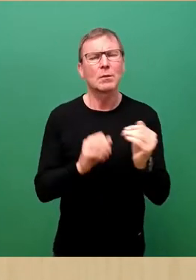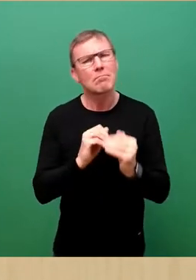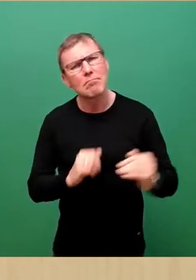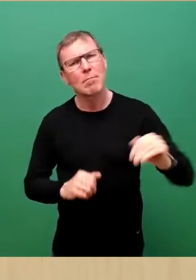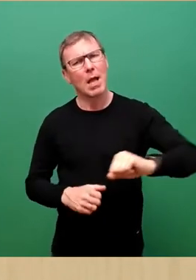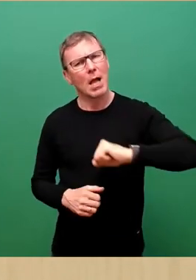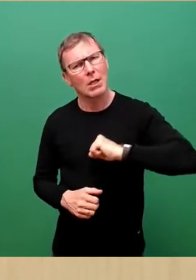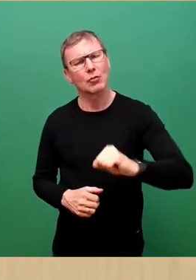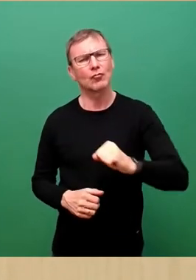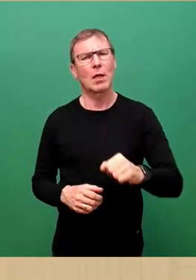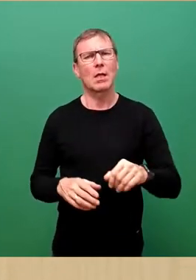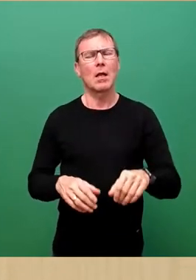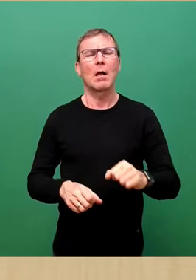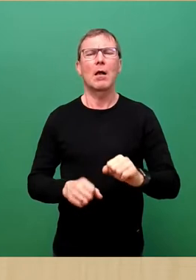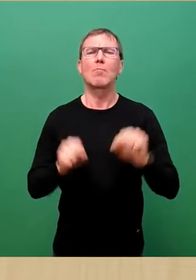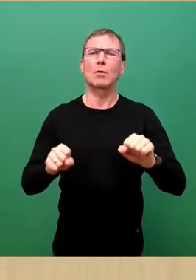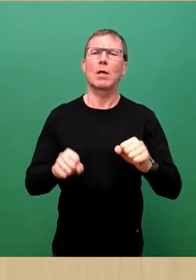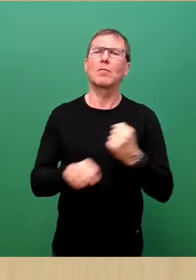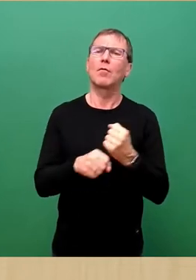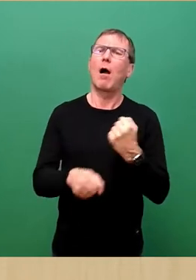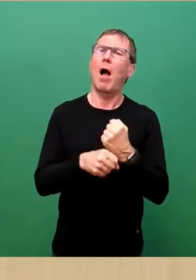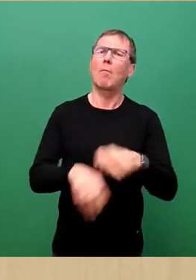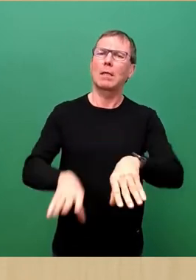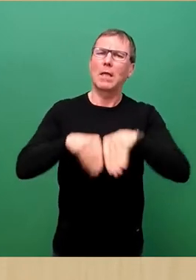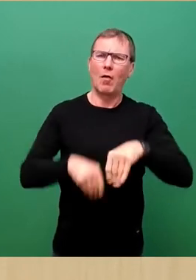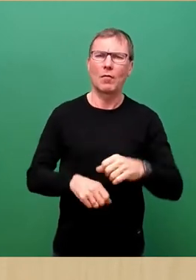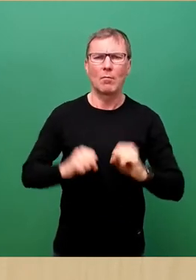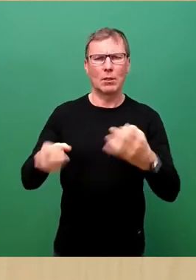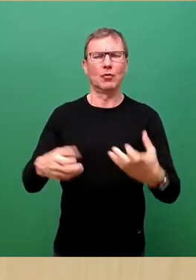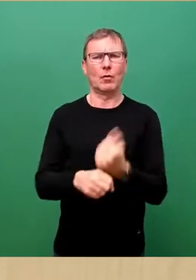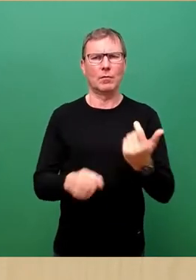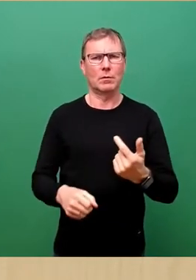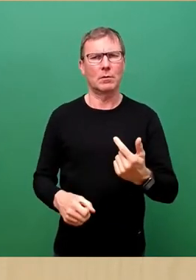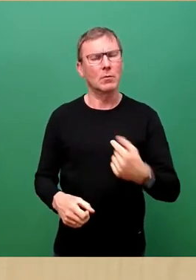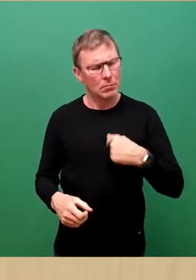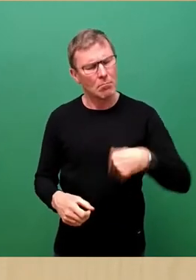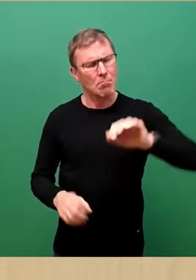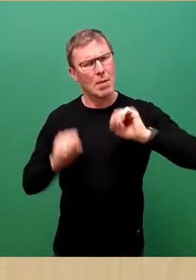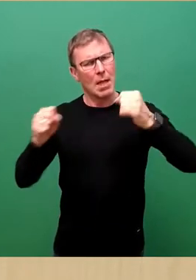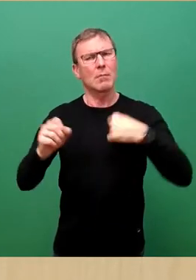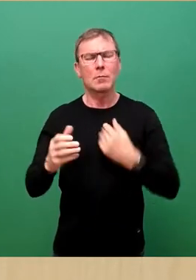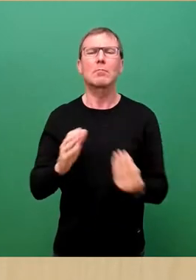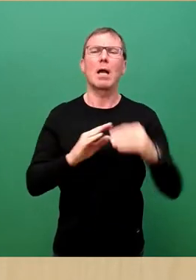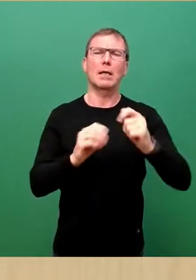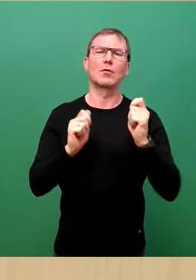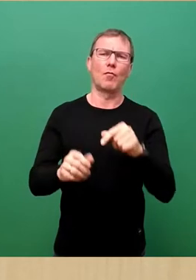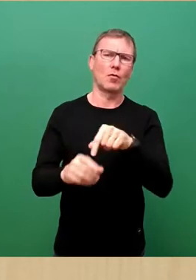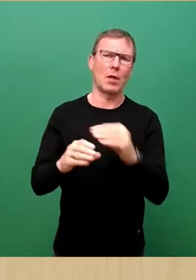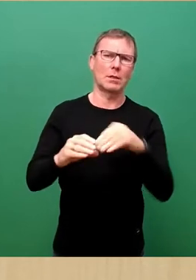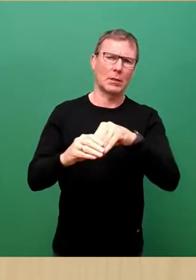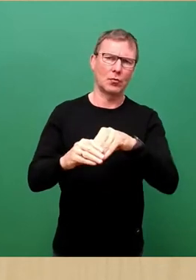der Arbeitsaufnahme schaffen. Entsprechend sollten wir hier Maßnahmen ergreifen und diesbezüglich unser Ergänzungsvorschlag. Die jetzt neu